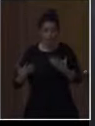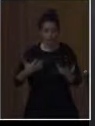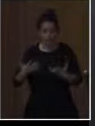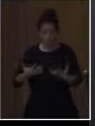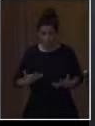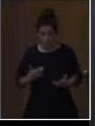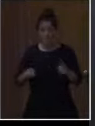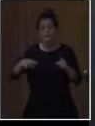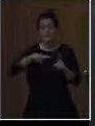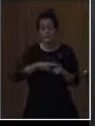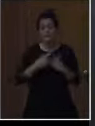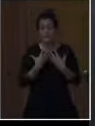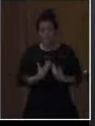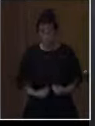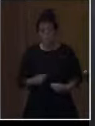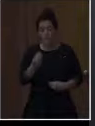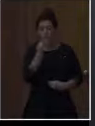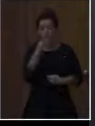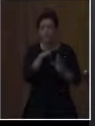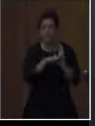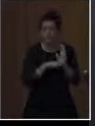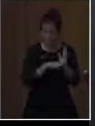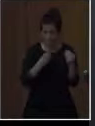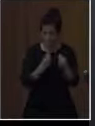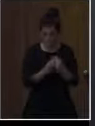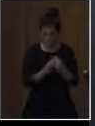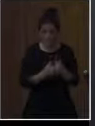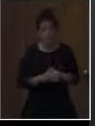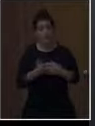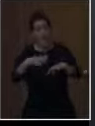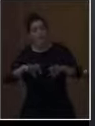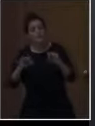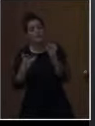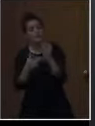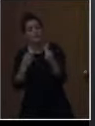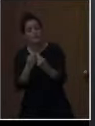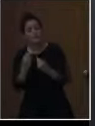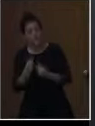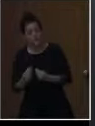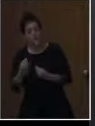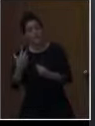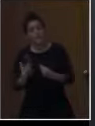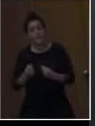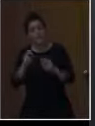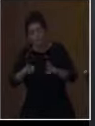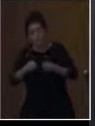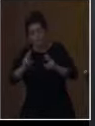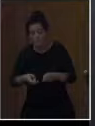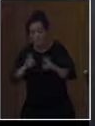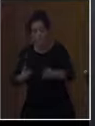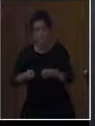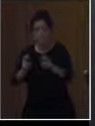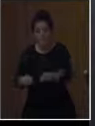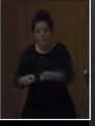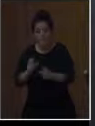Ξεκινήσαμε λοιπόν με την πολύτιμη βοήθεια της τεχνολογίας, ένα ταξίδι με πολλούς σταθμούς, που ο καθένας τους είχε κάτι σπουδαίο να